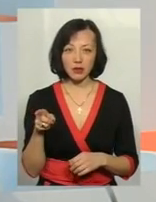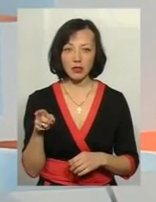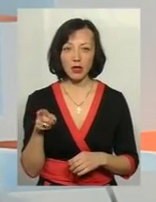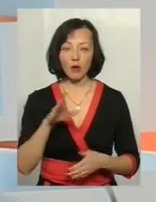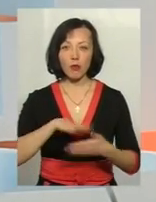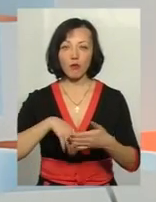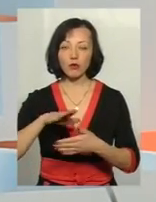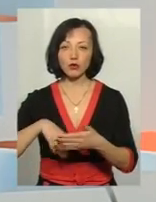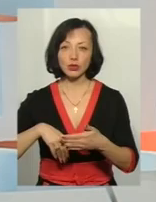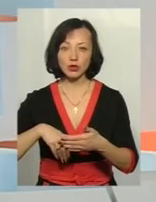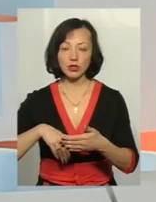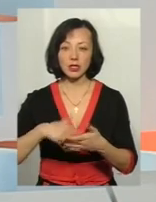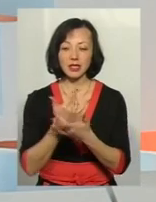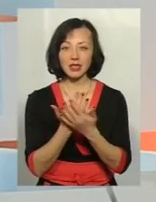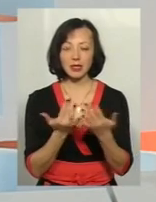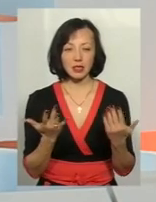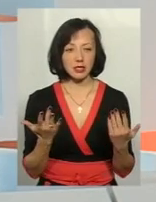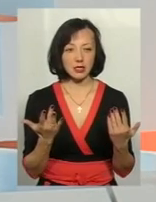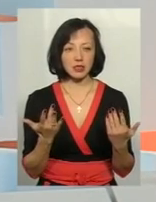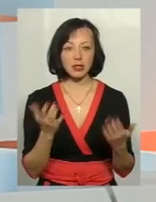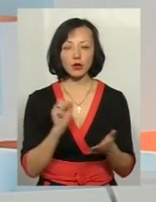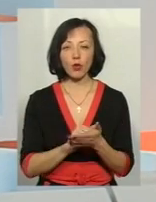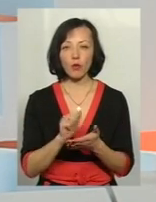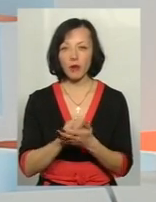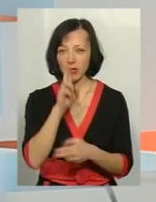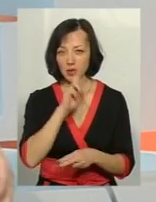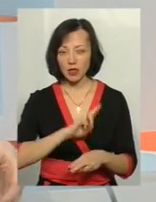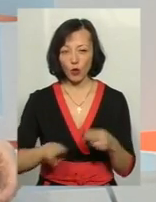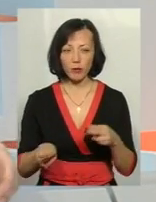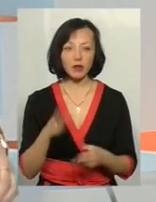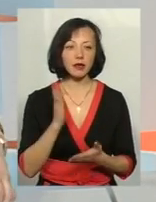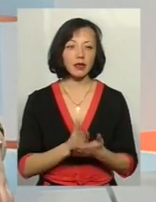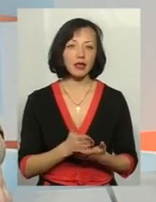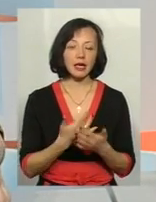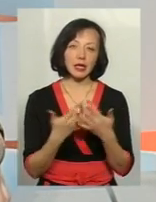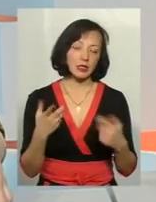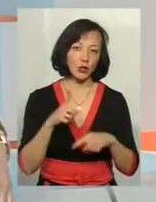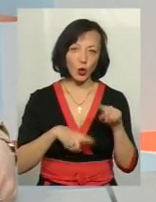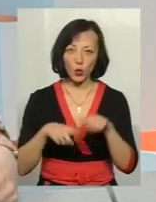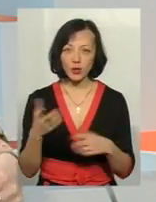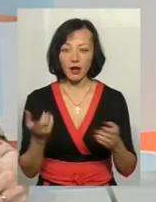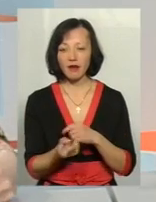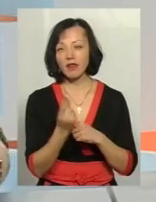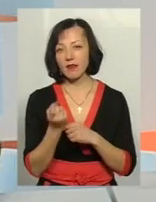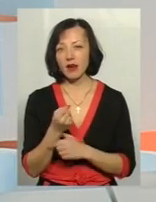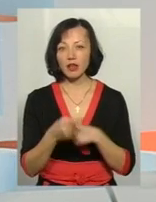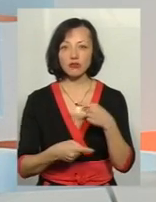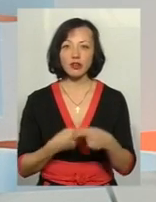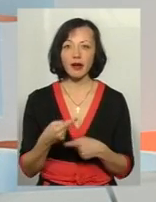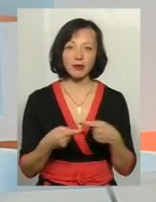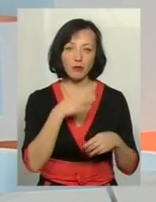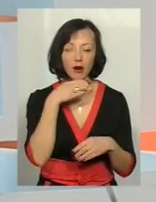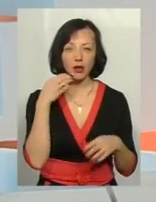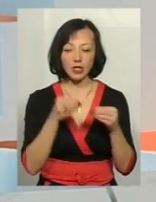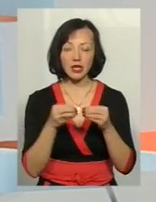пропущені різні, скажімо, документи загублені. Є різні родичі, які появляються там через декілька десятків